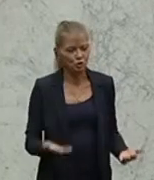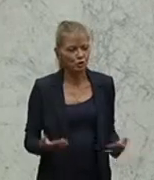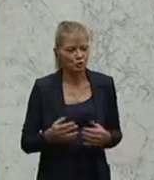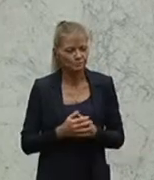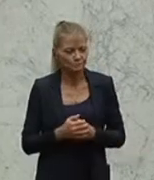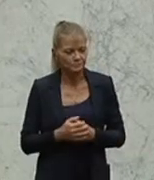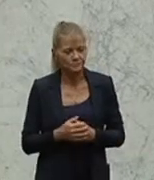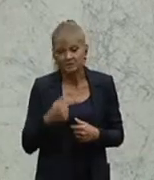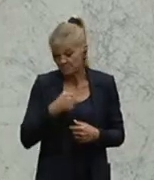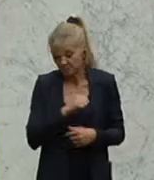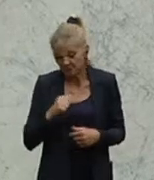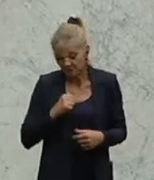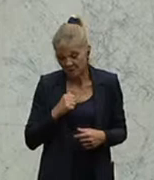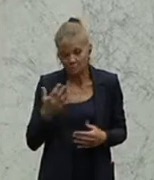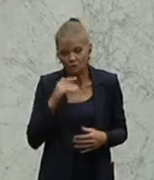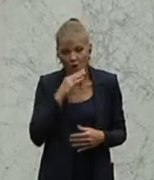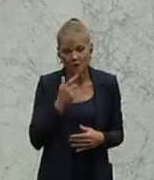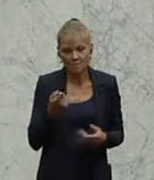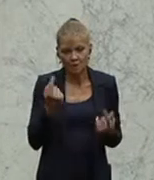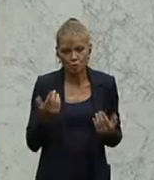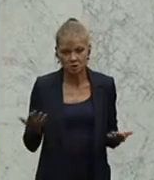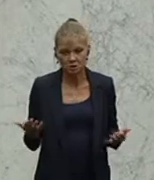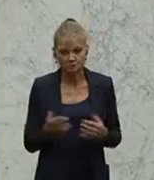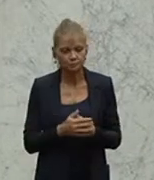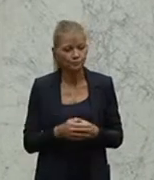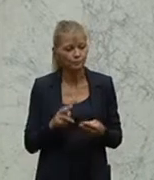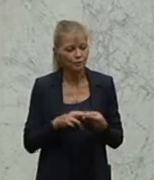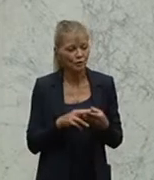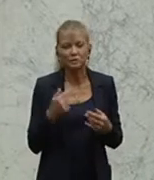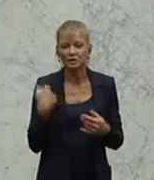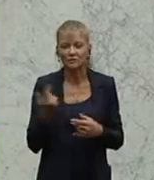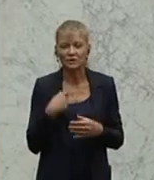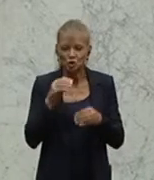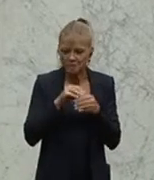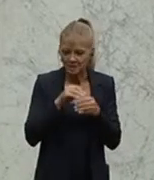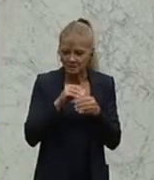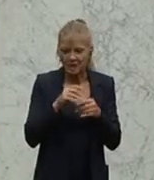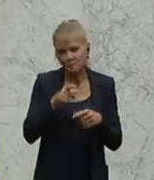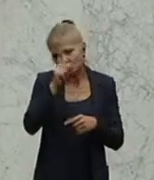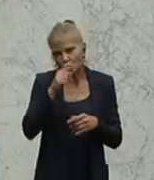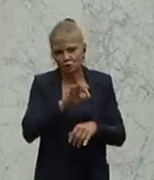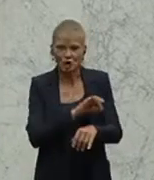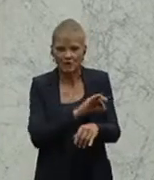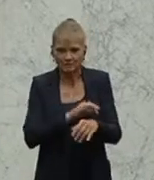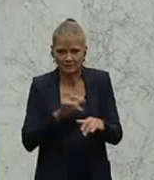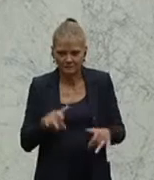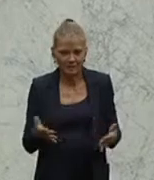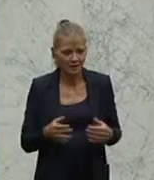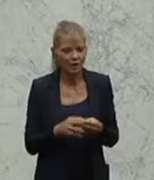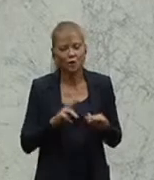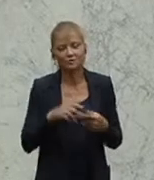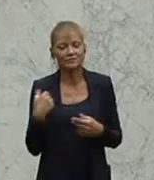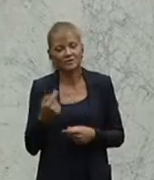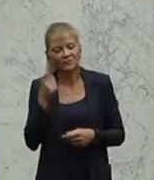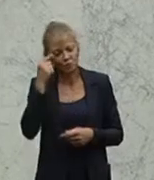sind bekannt dafür, dass wir sehr sparsam wirtschaften, dass wir alemannische Ader haben und dass hier mit Vernunft